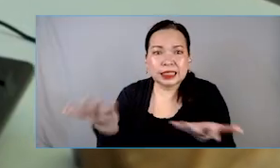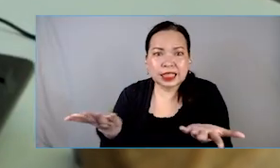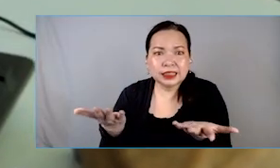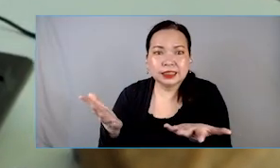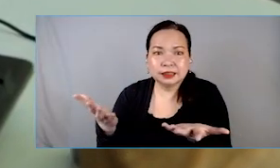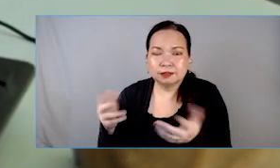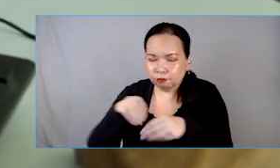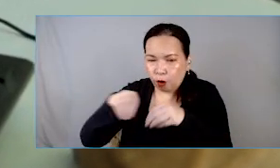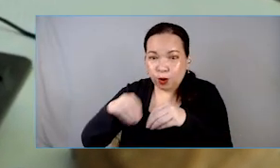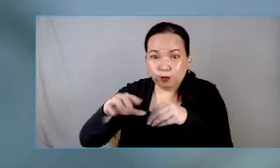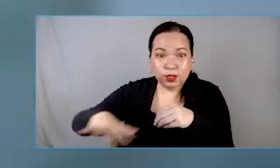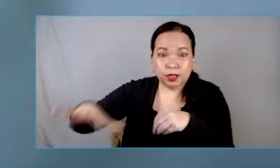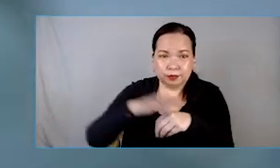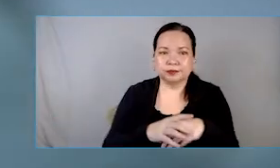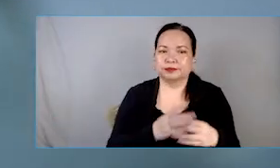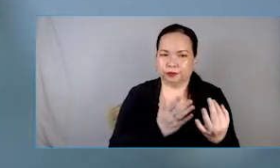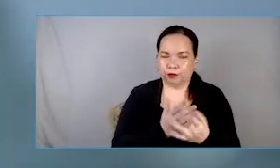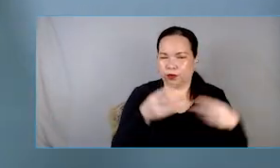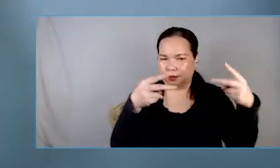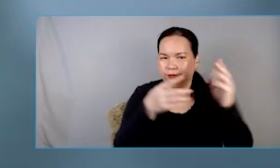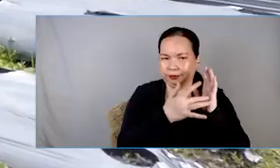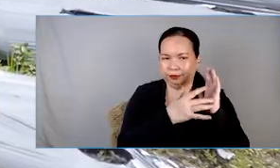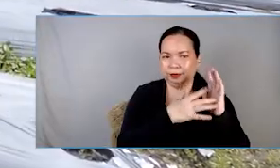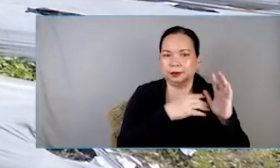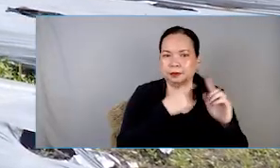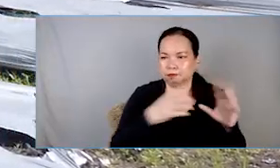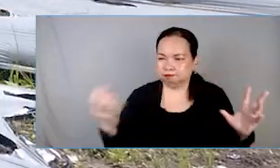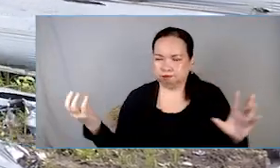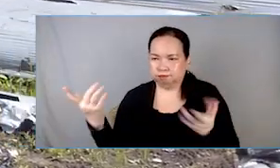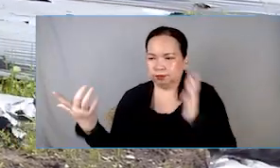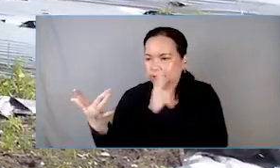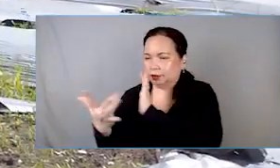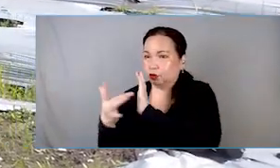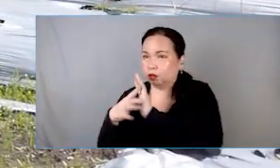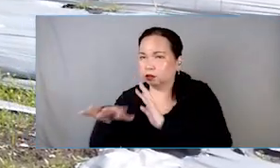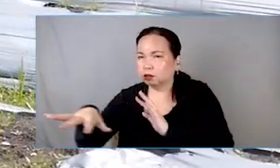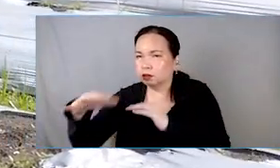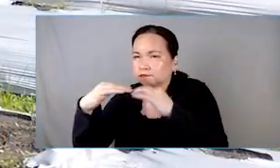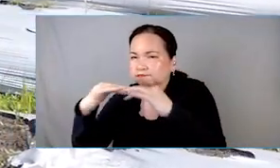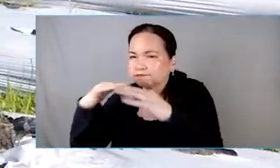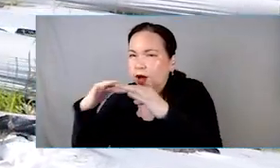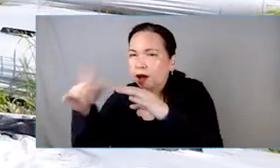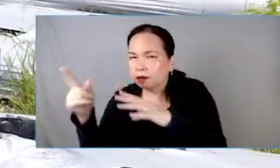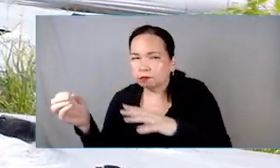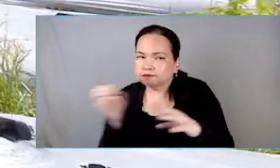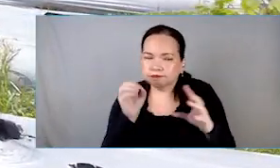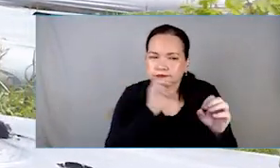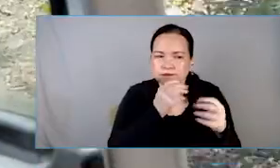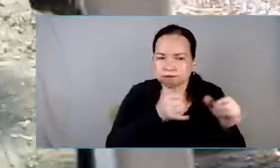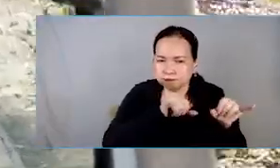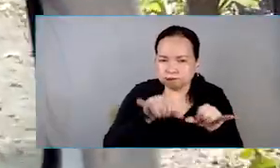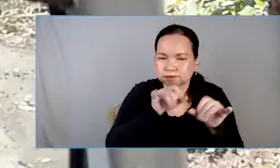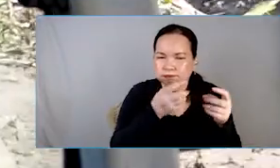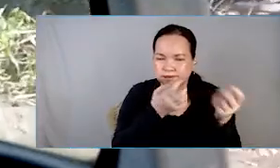Using the COBO toolbox and open street mapping, agricultural technologists went on field to interview farmers